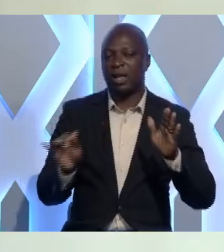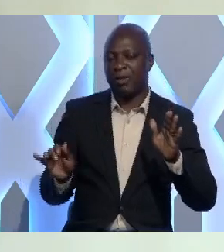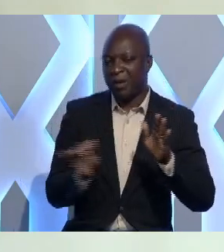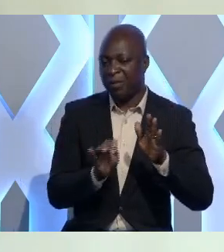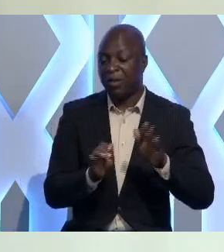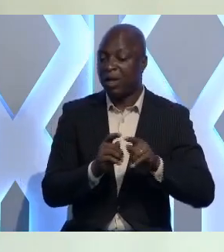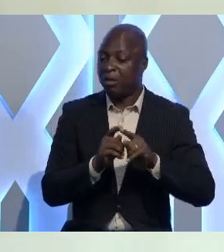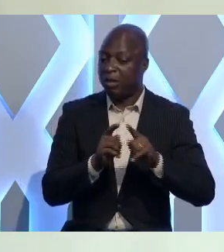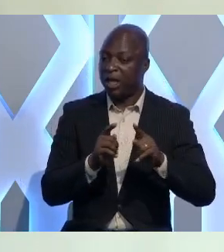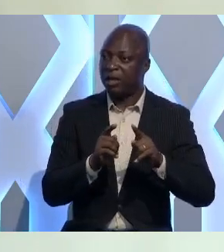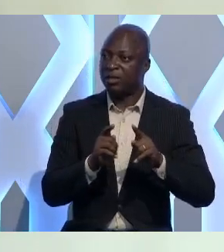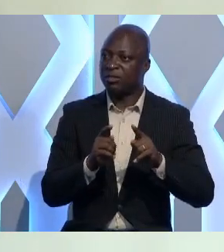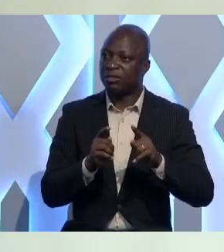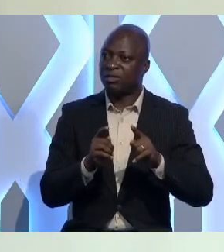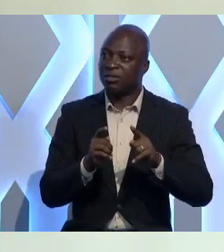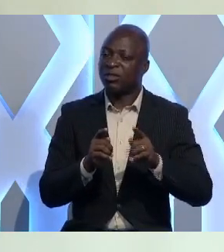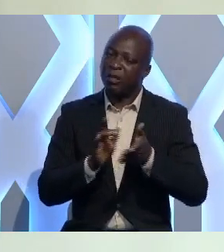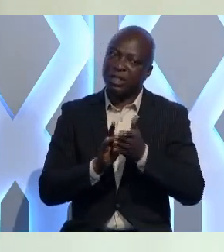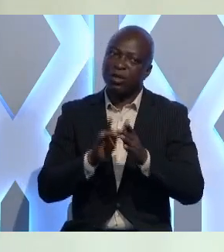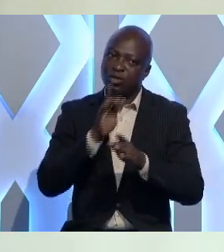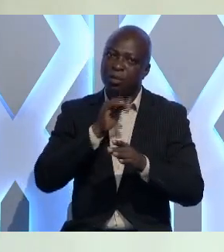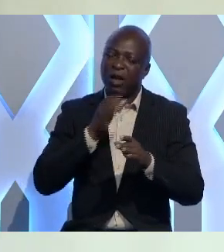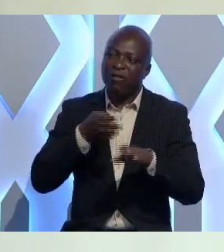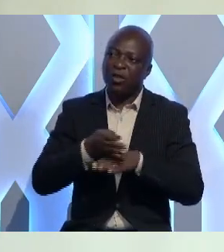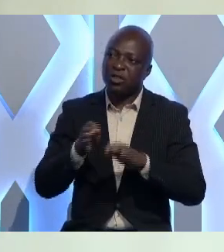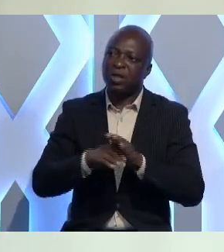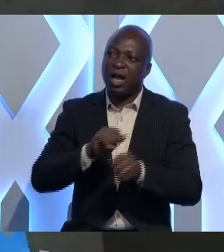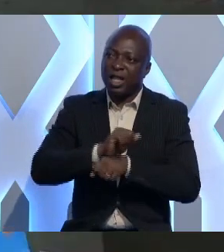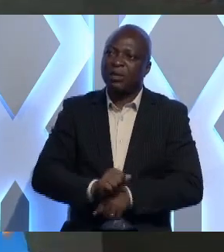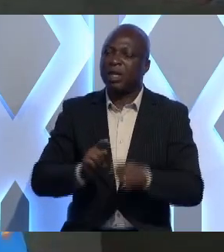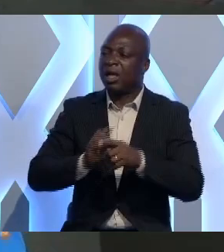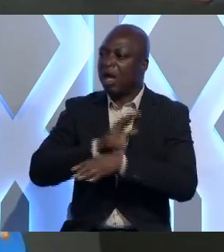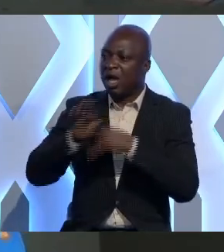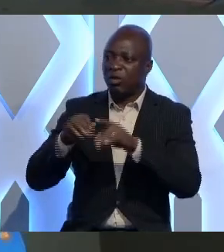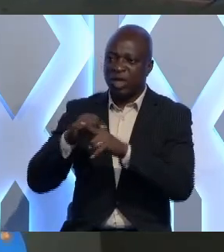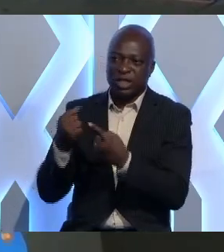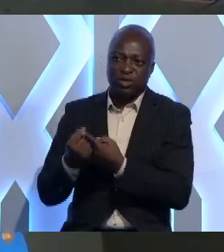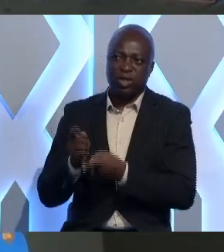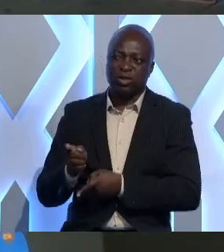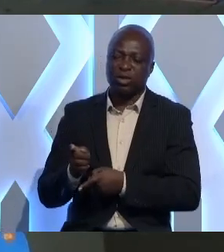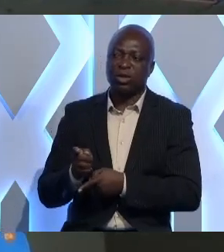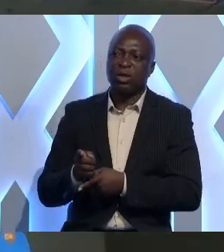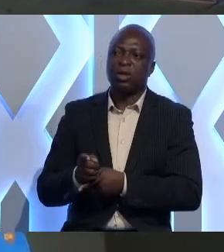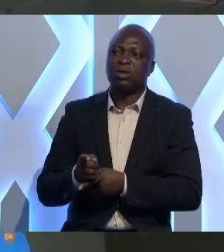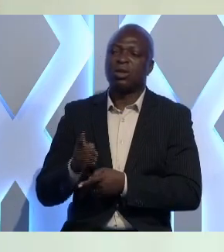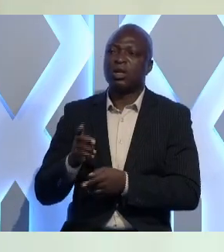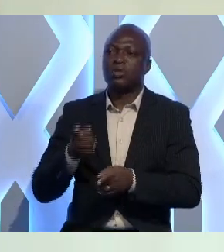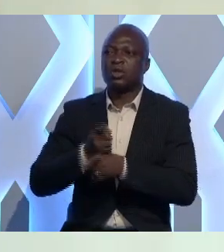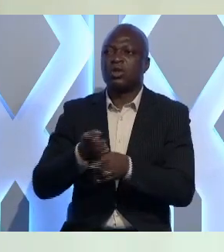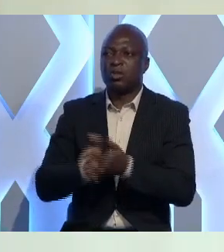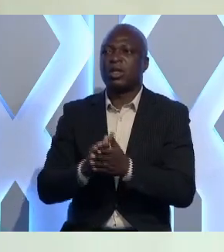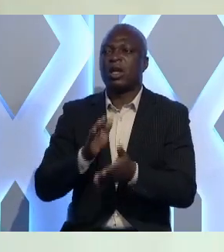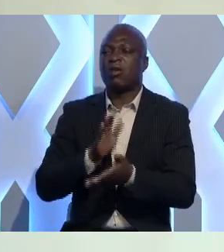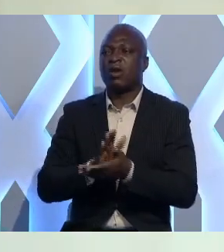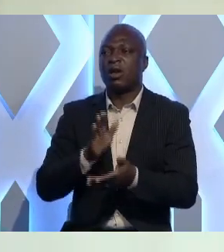mais les médicaments ne sont pas forcément adaptés à toutes les situations. Là, elle a juste demandé à avoir les